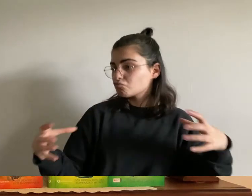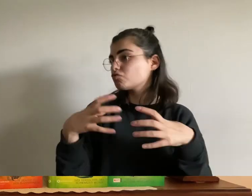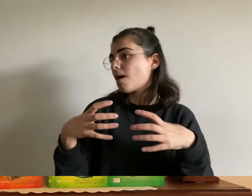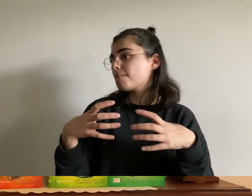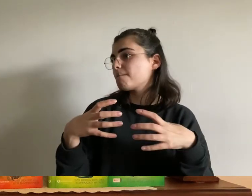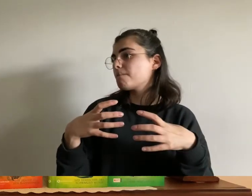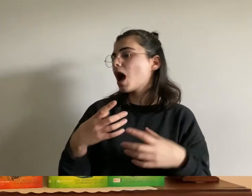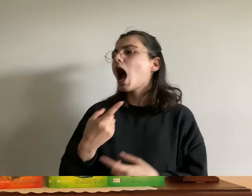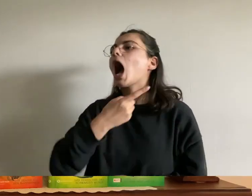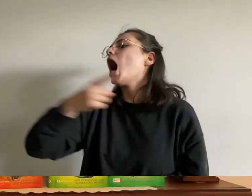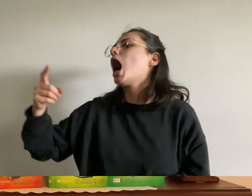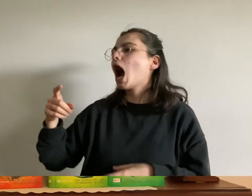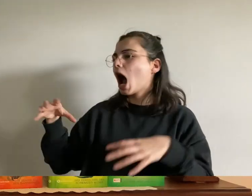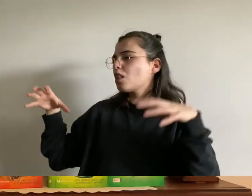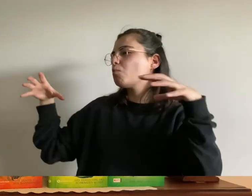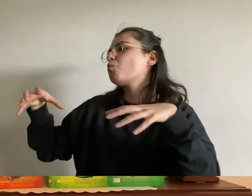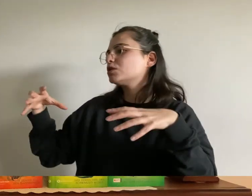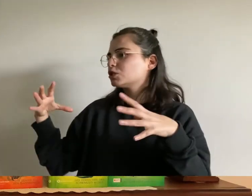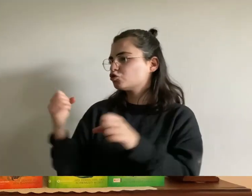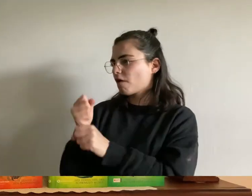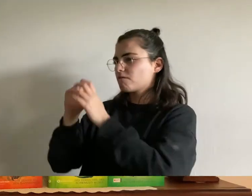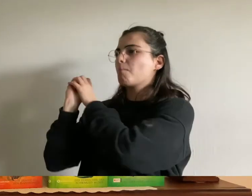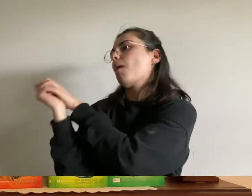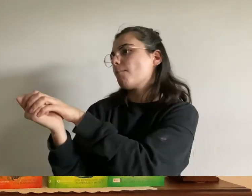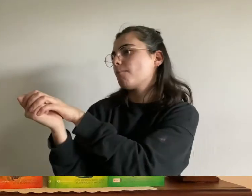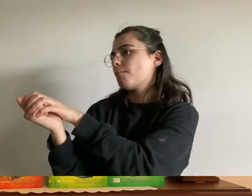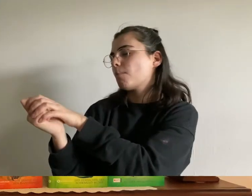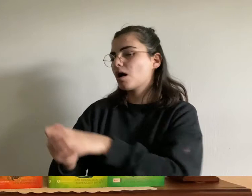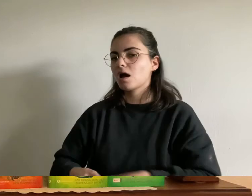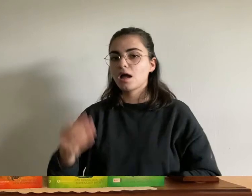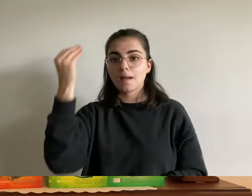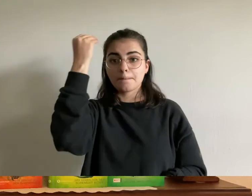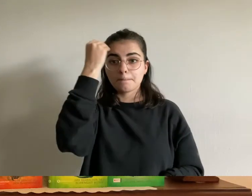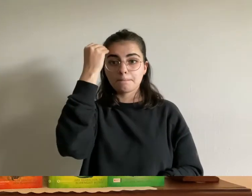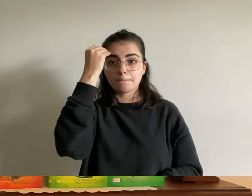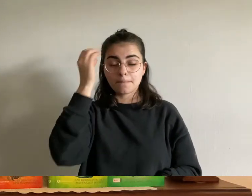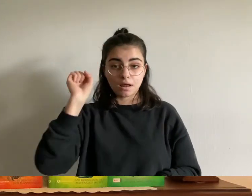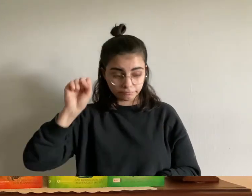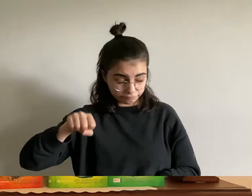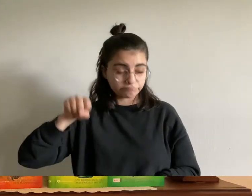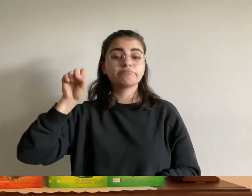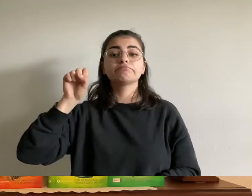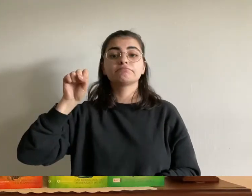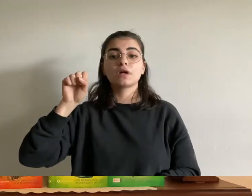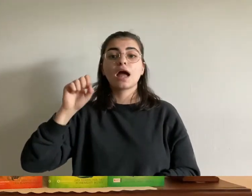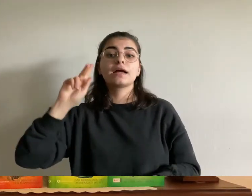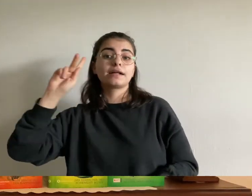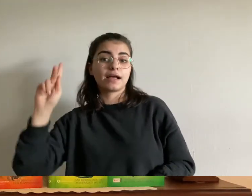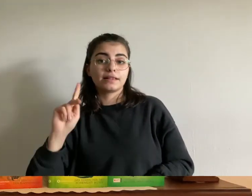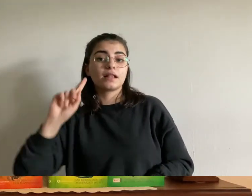ja das werden wir bestätigt bängt und auch kathlena nickte zustimmt wir schaffen das sagte sie